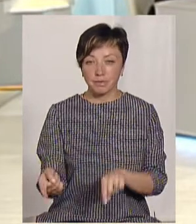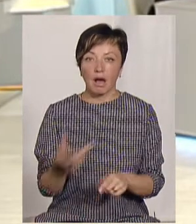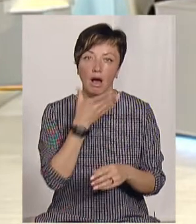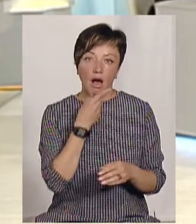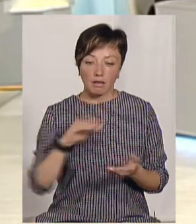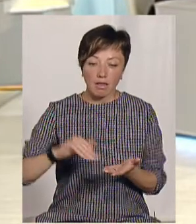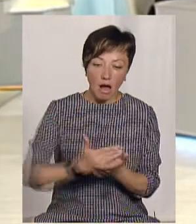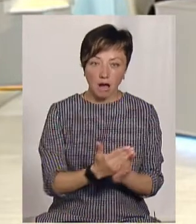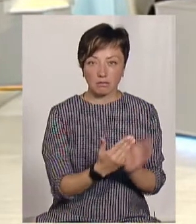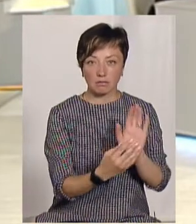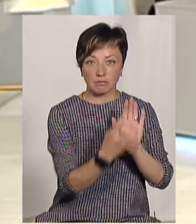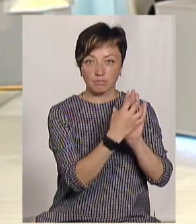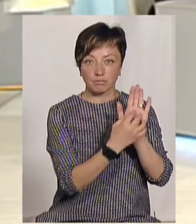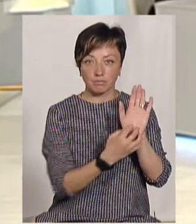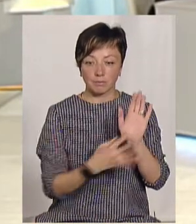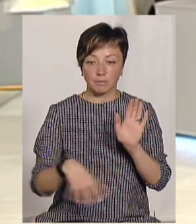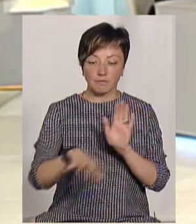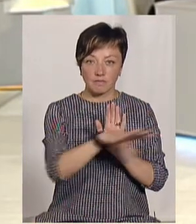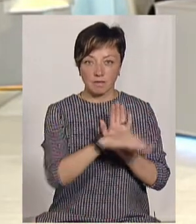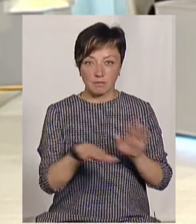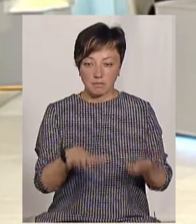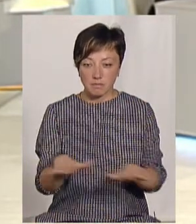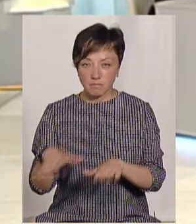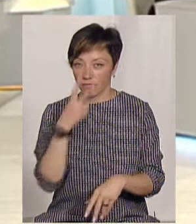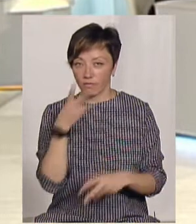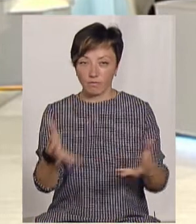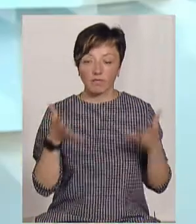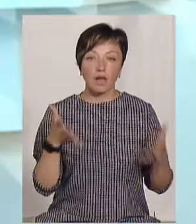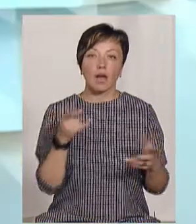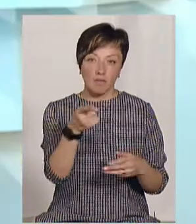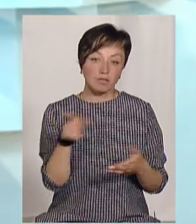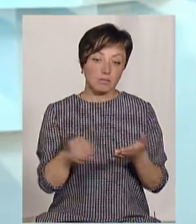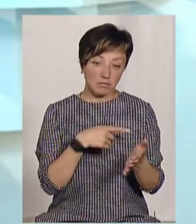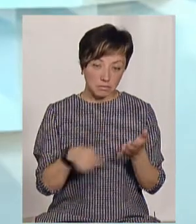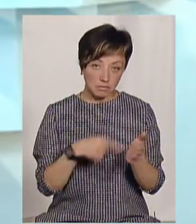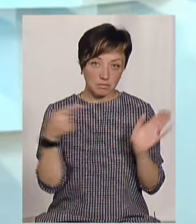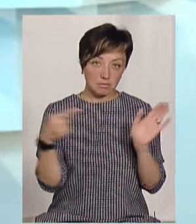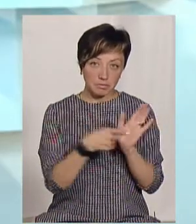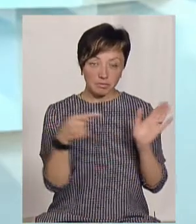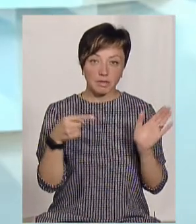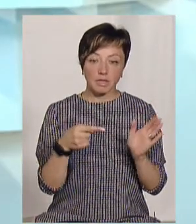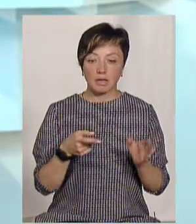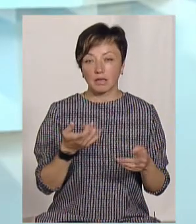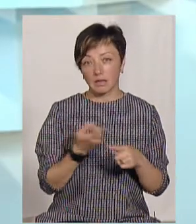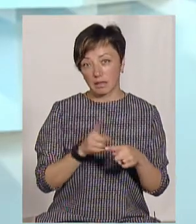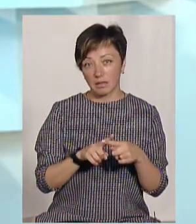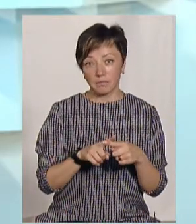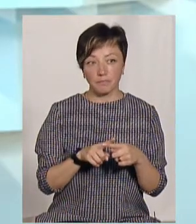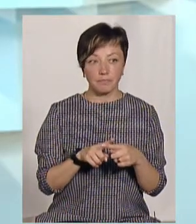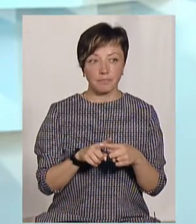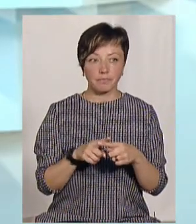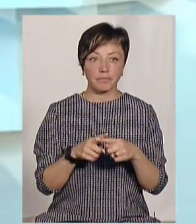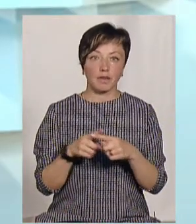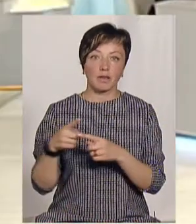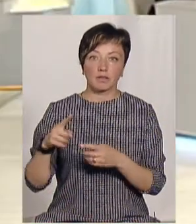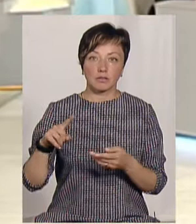нанесені всі локації. І можна собі навіть, якщо ви користуєтесь смартфоном, нажати кнопочку «Їхати» і вас